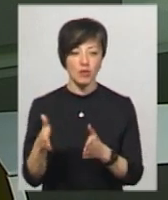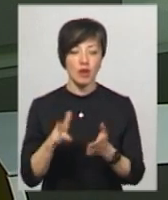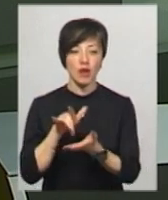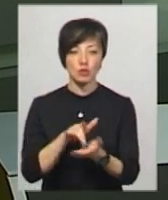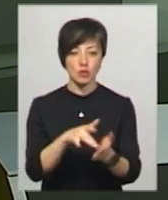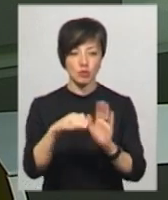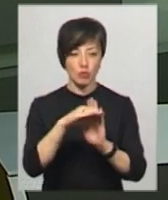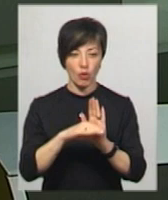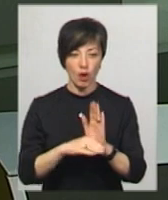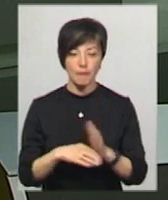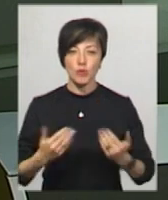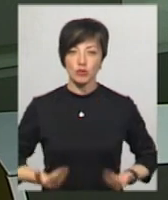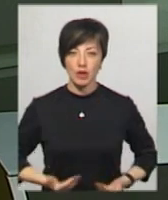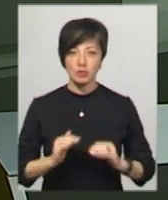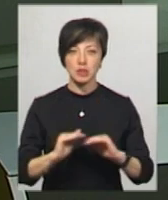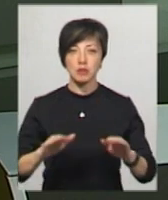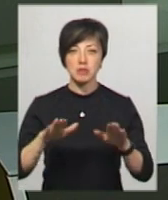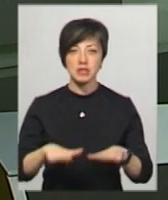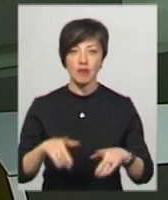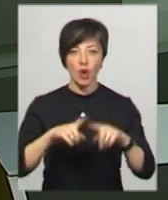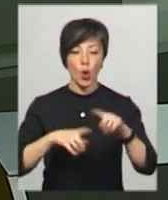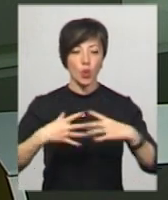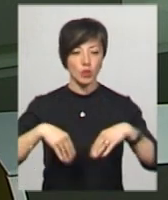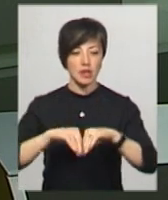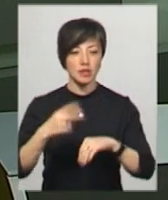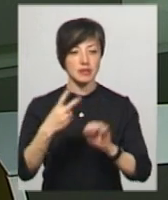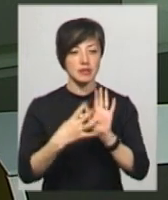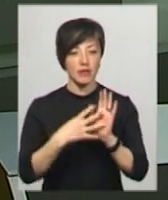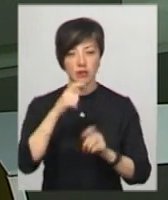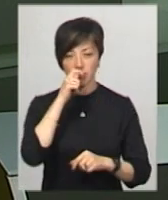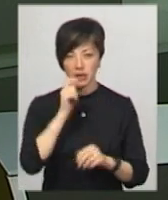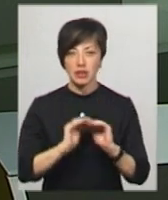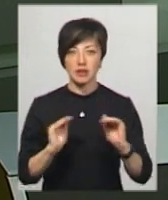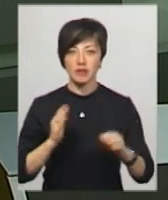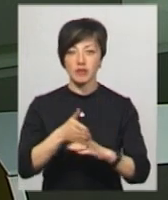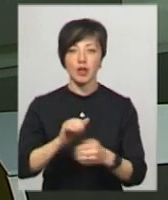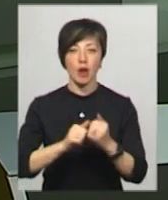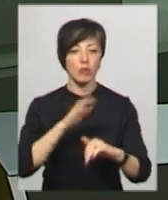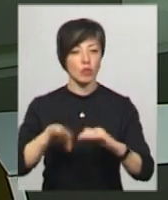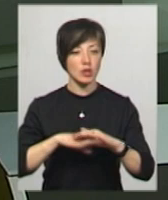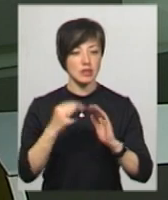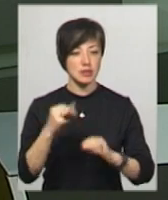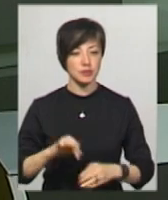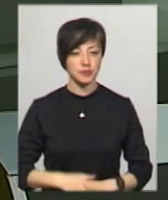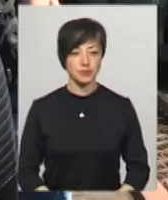екскурсійну програму. Проживатимуть діти в місцевих родинах. А 29 квітня школярі відвідують Кам'янець Подільський.